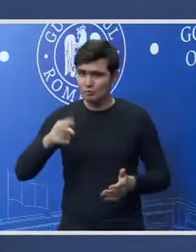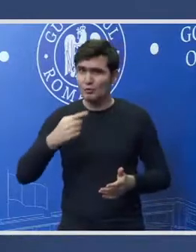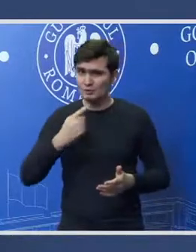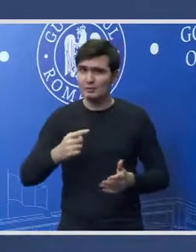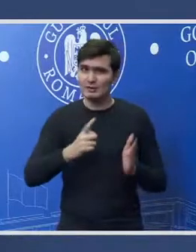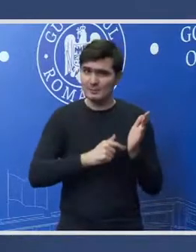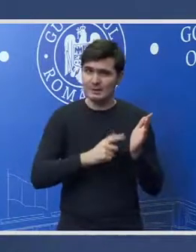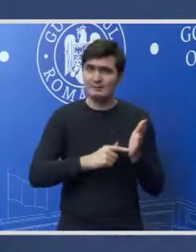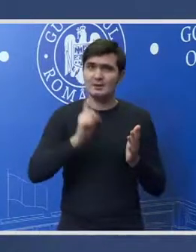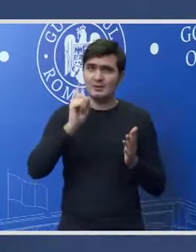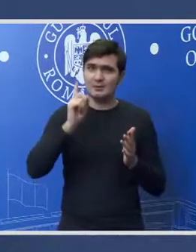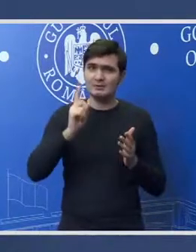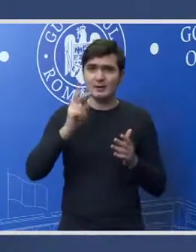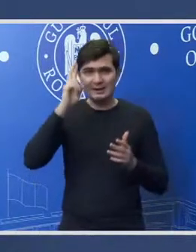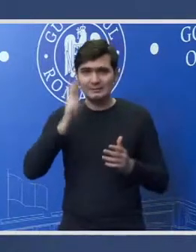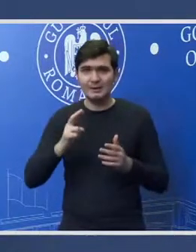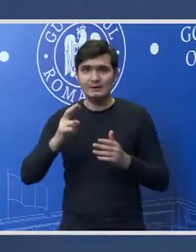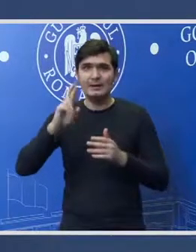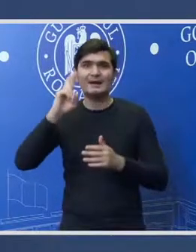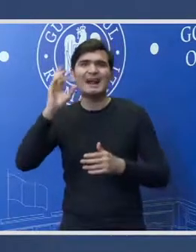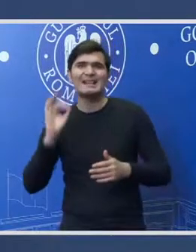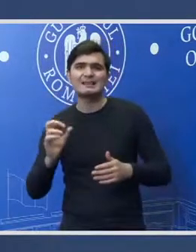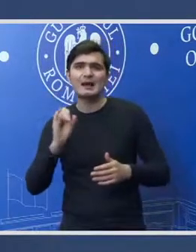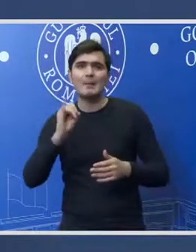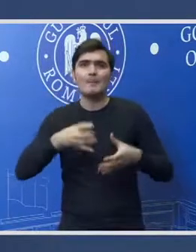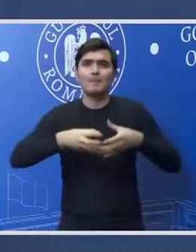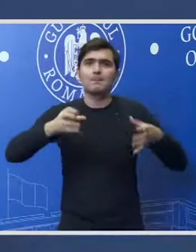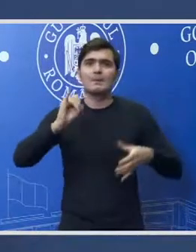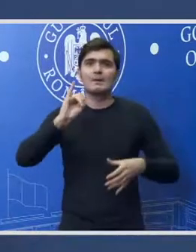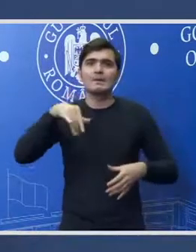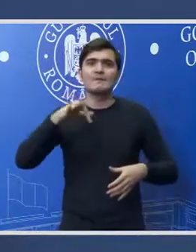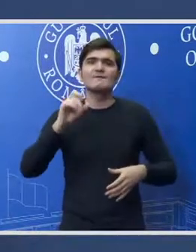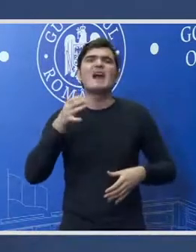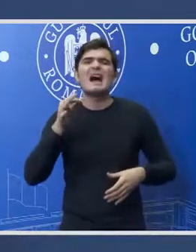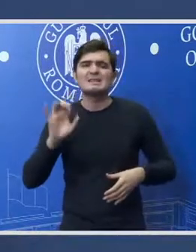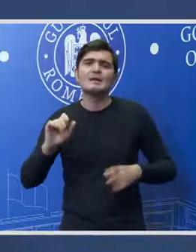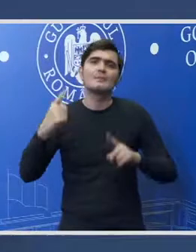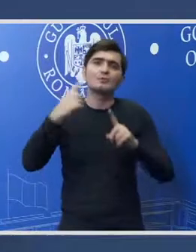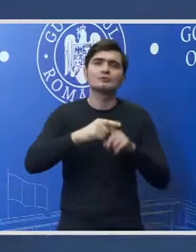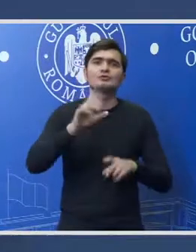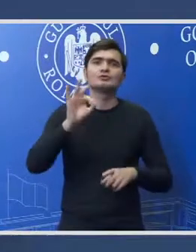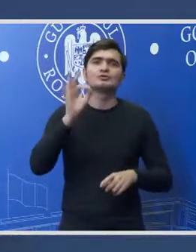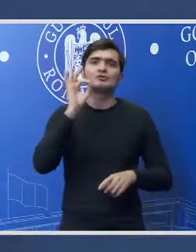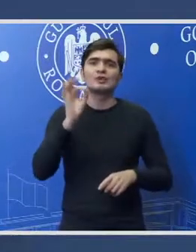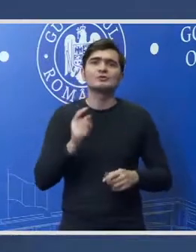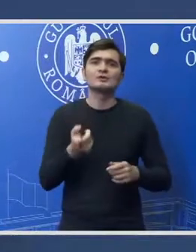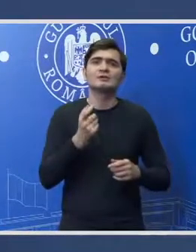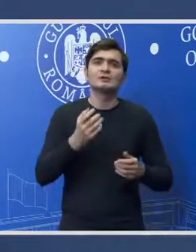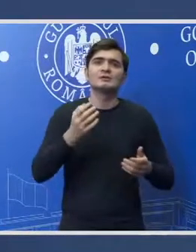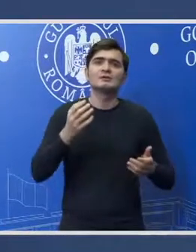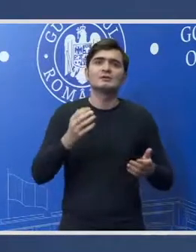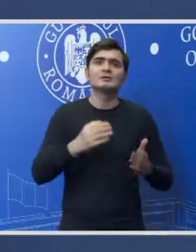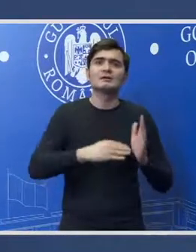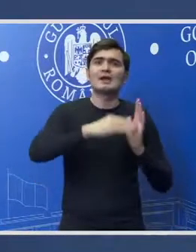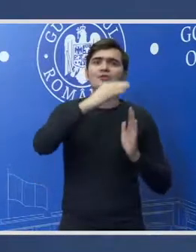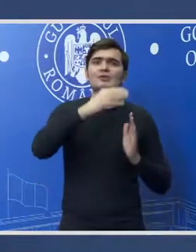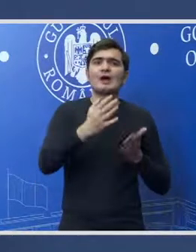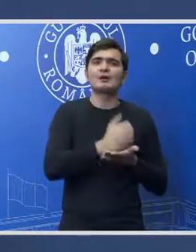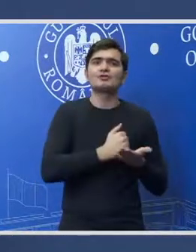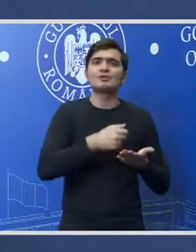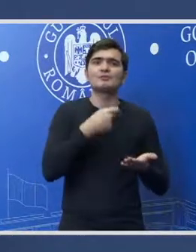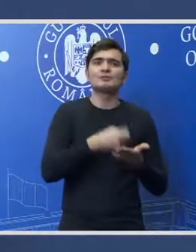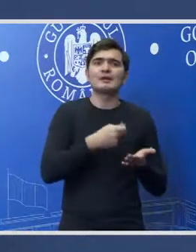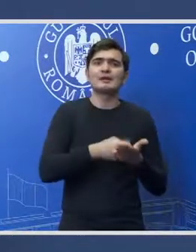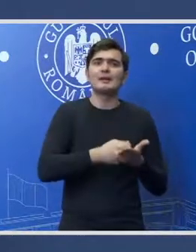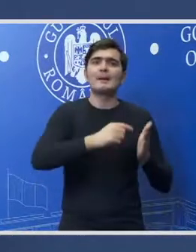acestea se vor indexa cu rata inflație la care se va adăuga 50% din creșterea reală a câștigului salarial mediu brut